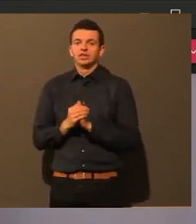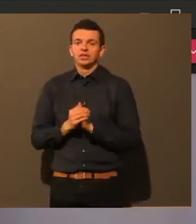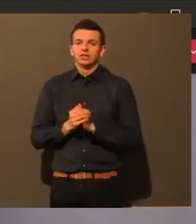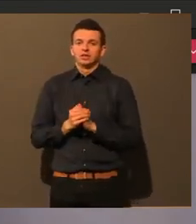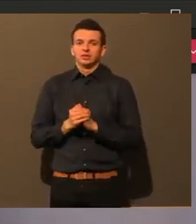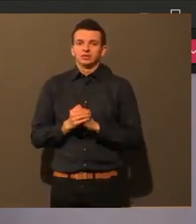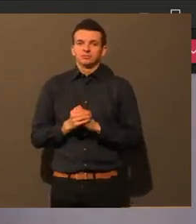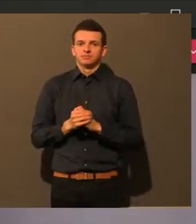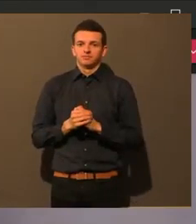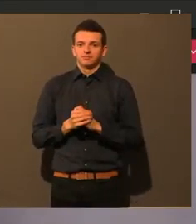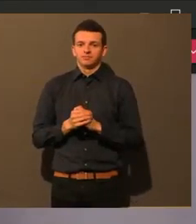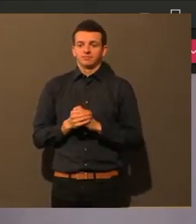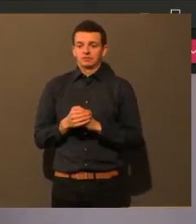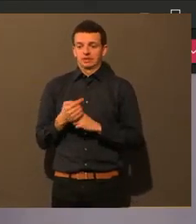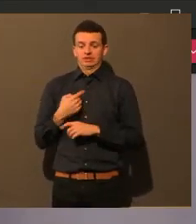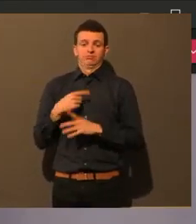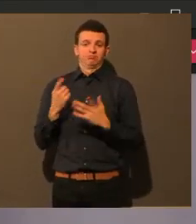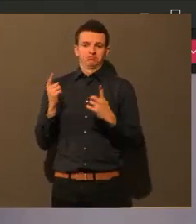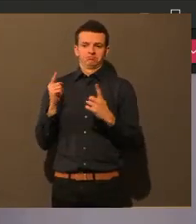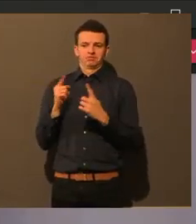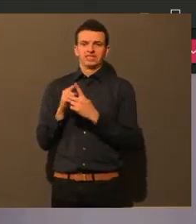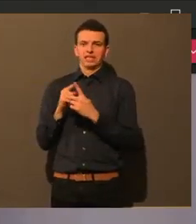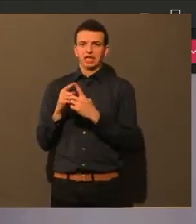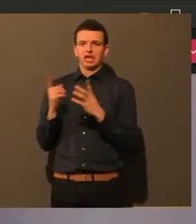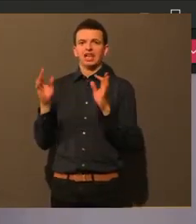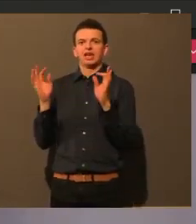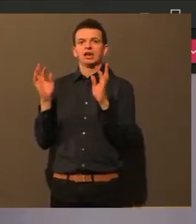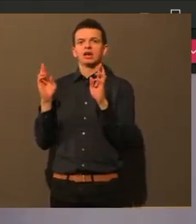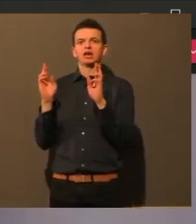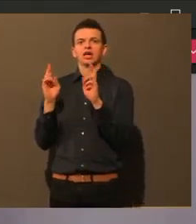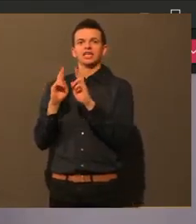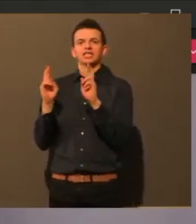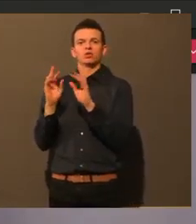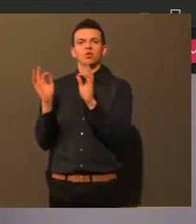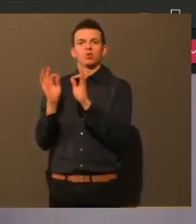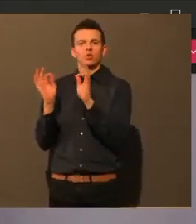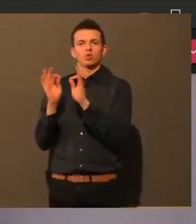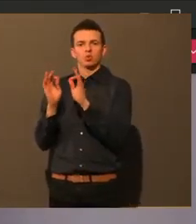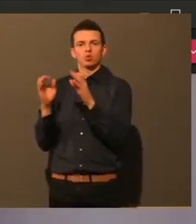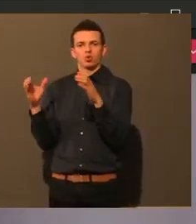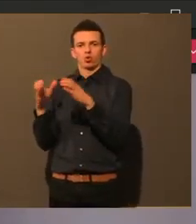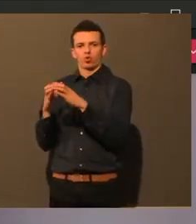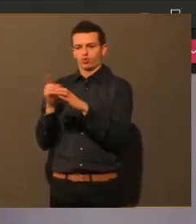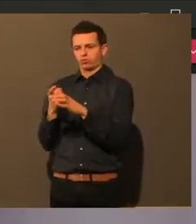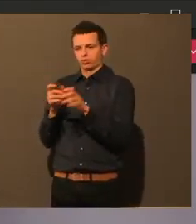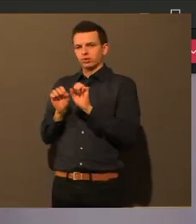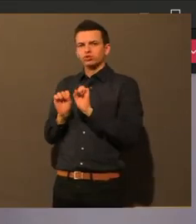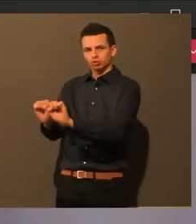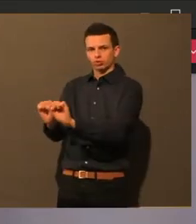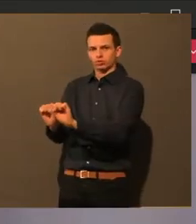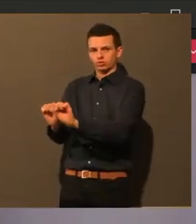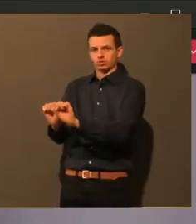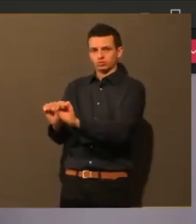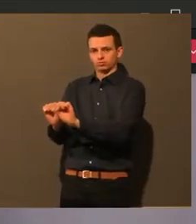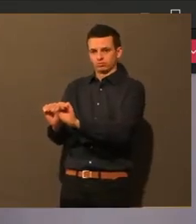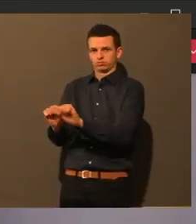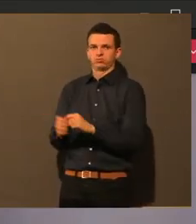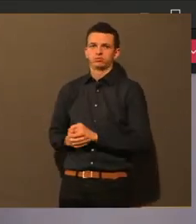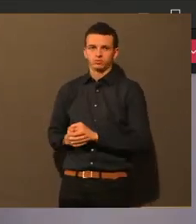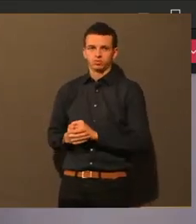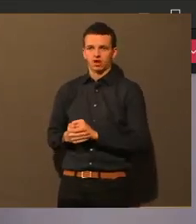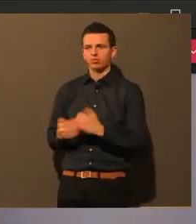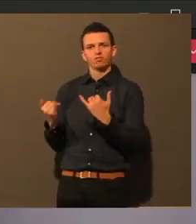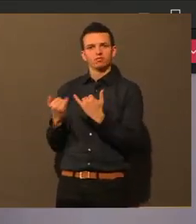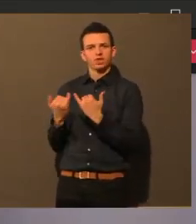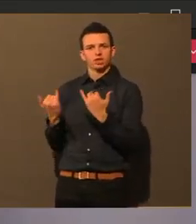Risikogruppen schützen, gerade die älteren Leute. Und da war auch in der Vorbesprechung eben ein Thema, wie sieht es denn aus mit Einkaufszeiten?